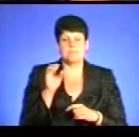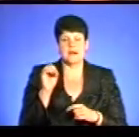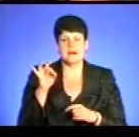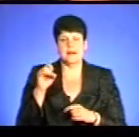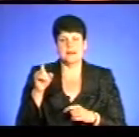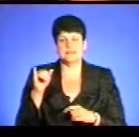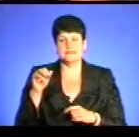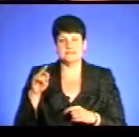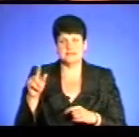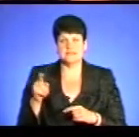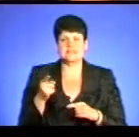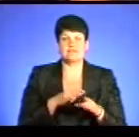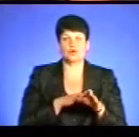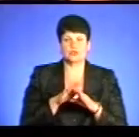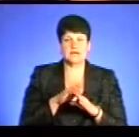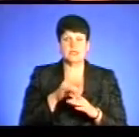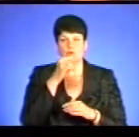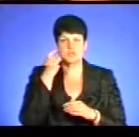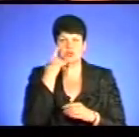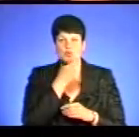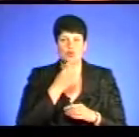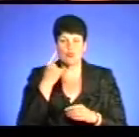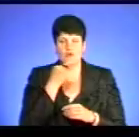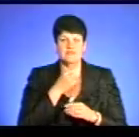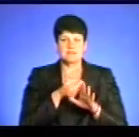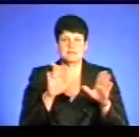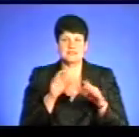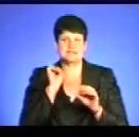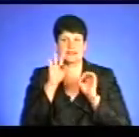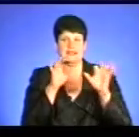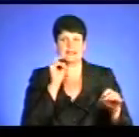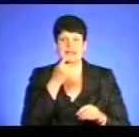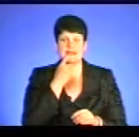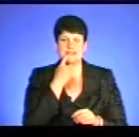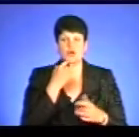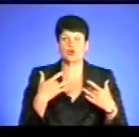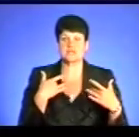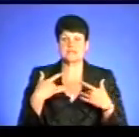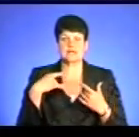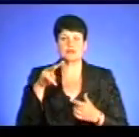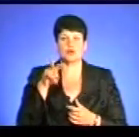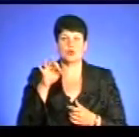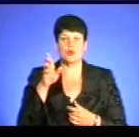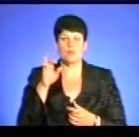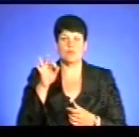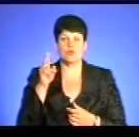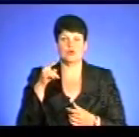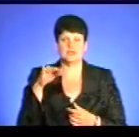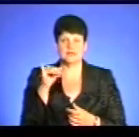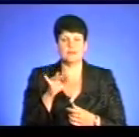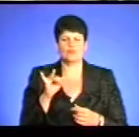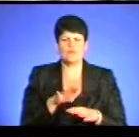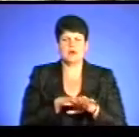Каменських за виконання російськомовних пісень закидали яйцями. Концерт Лободи в Тернополі прийшов зі скандалом і масовою